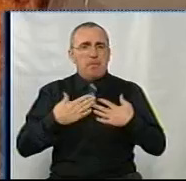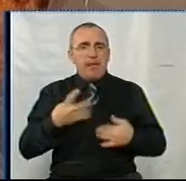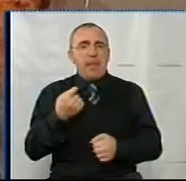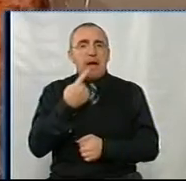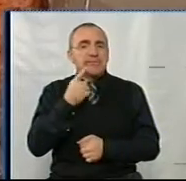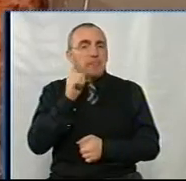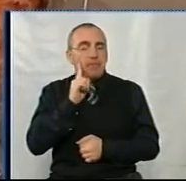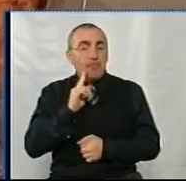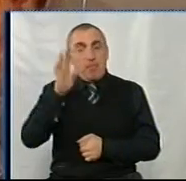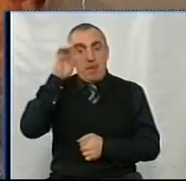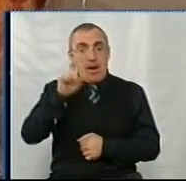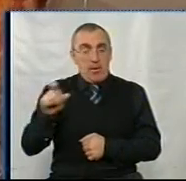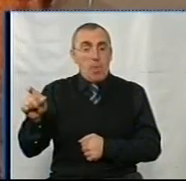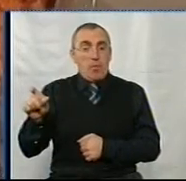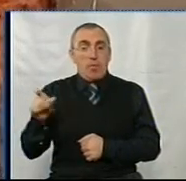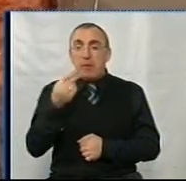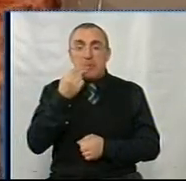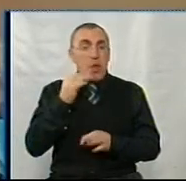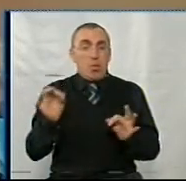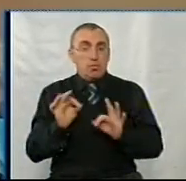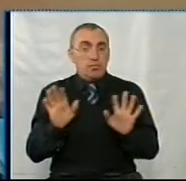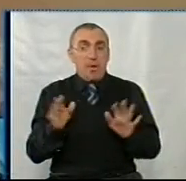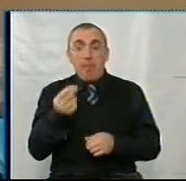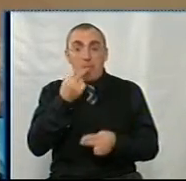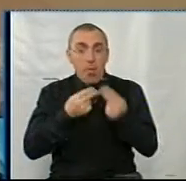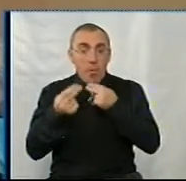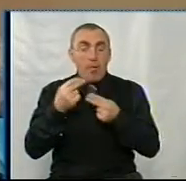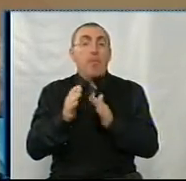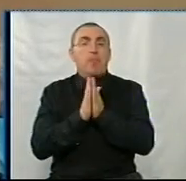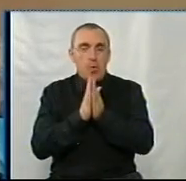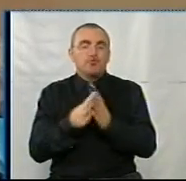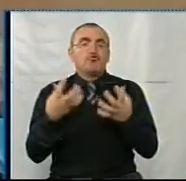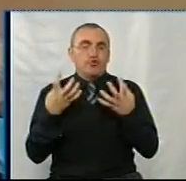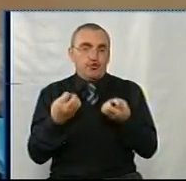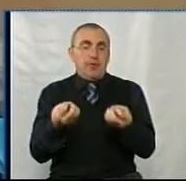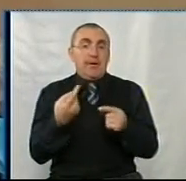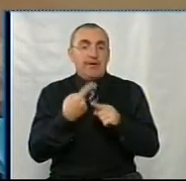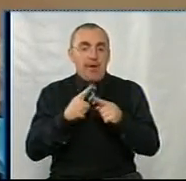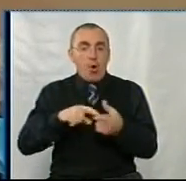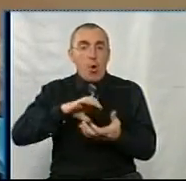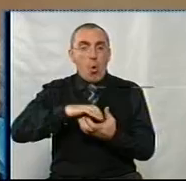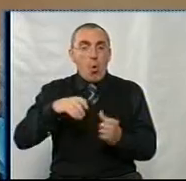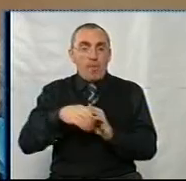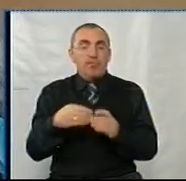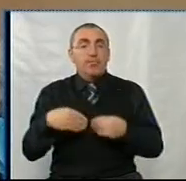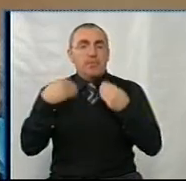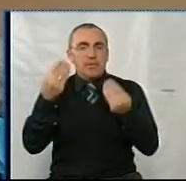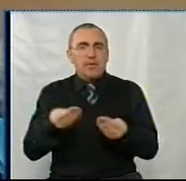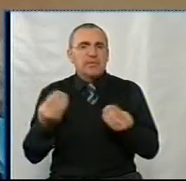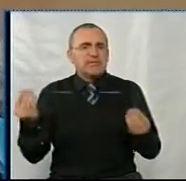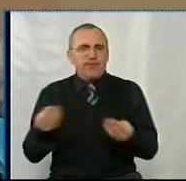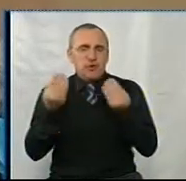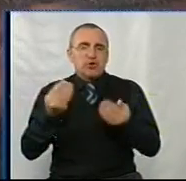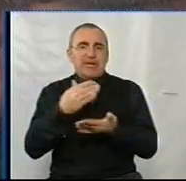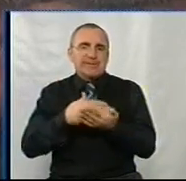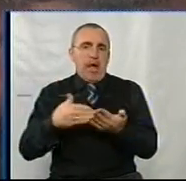смак. І буває, хлопці такого не куштували, а коли покуштували, то просять ще. Ось в таких коробочках даємо ціле свіже